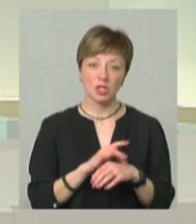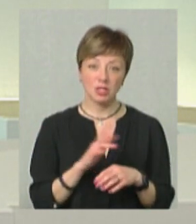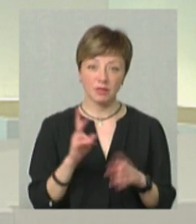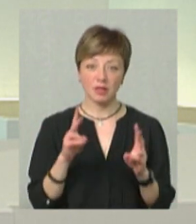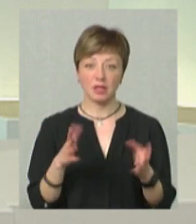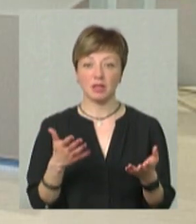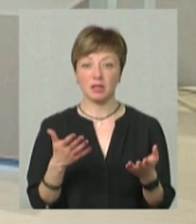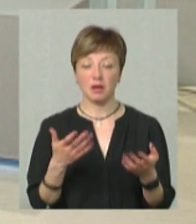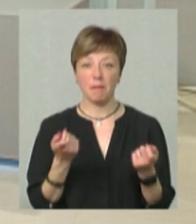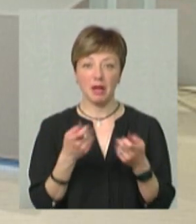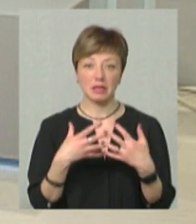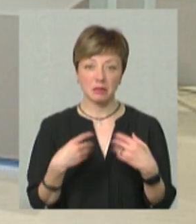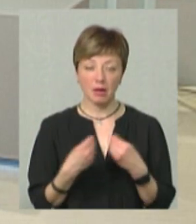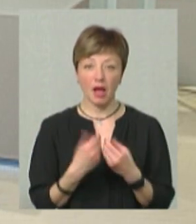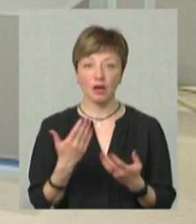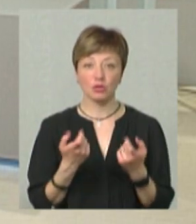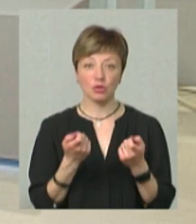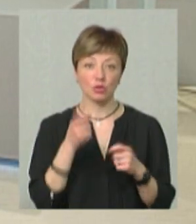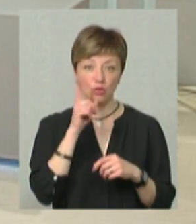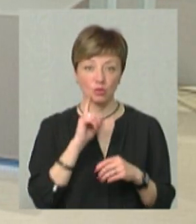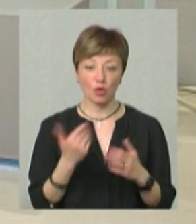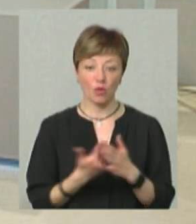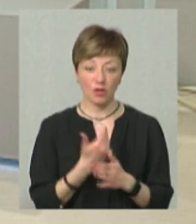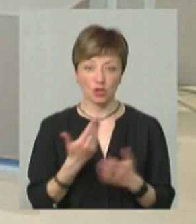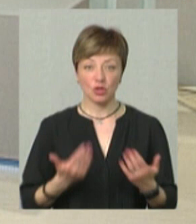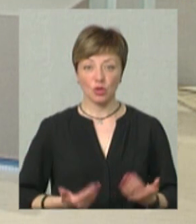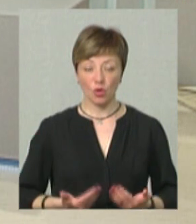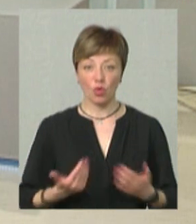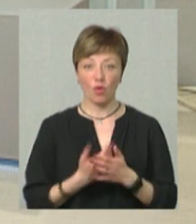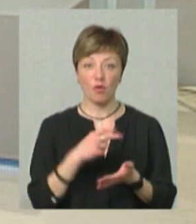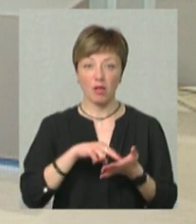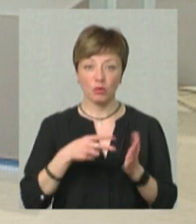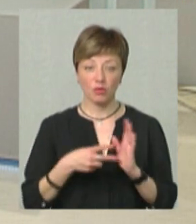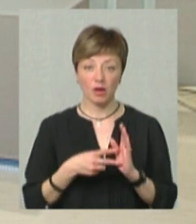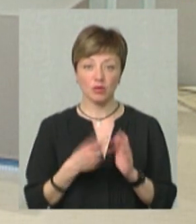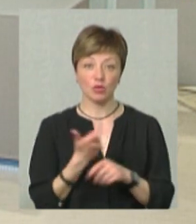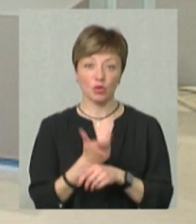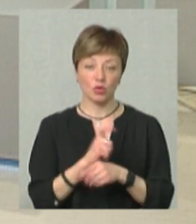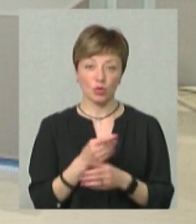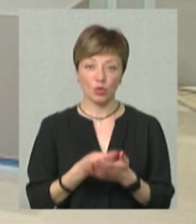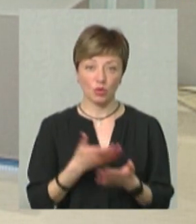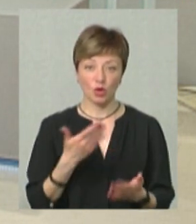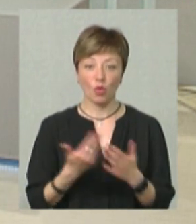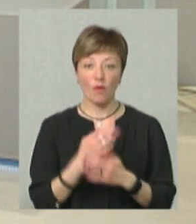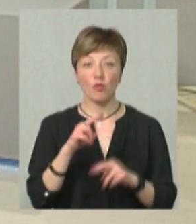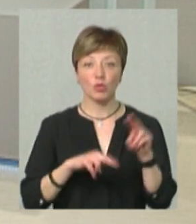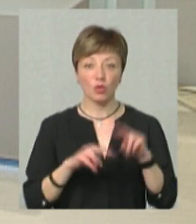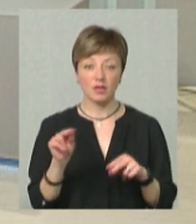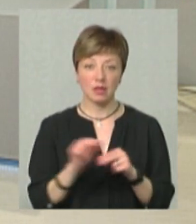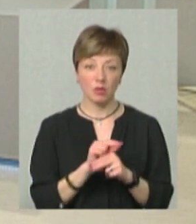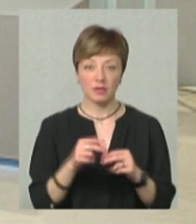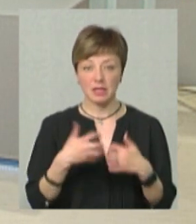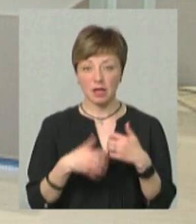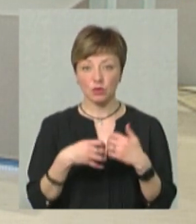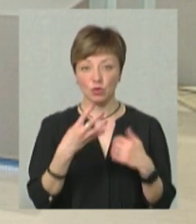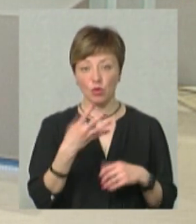там, можливо, сегмент малосімей. Якщо трішки новіше житло, нового планування, там, трішки дорожче. Новобудови з ремонтом, там, в